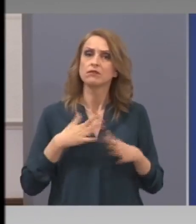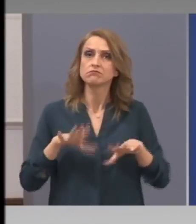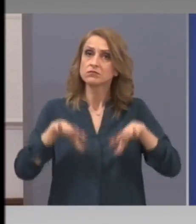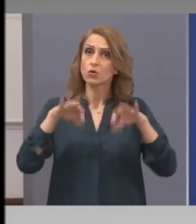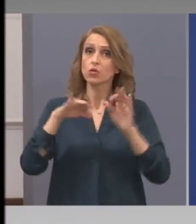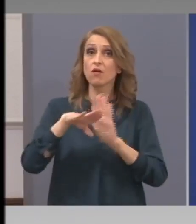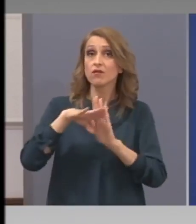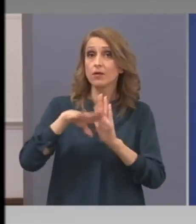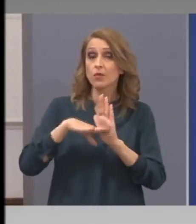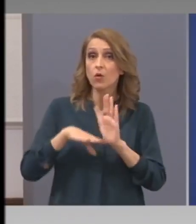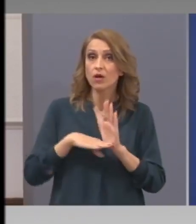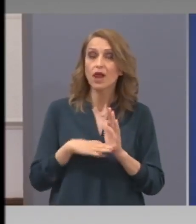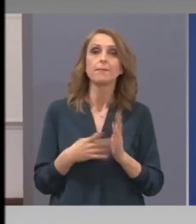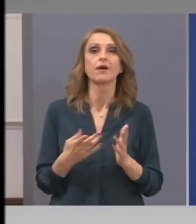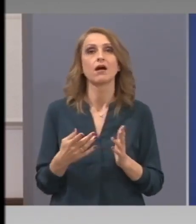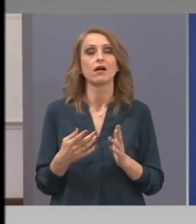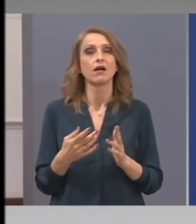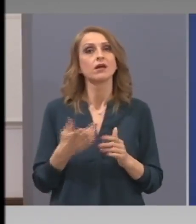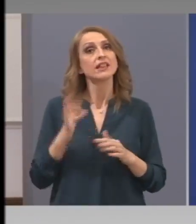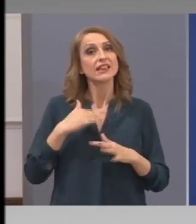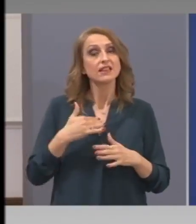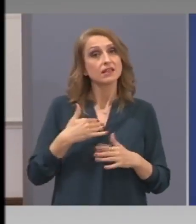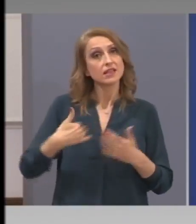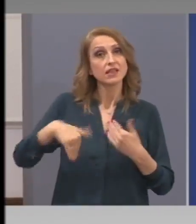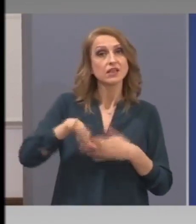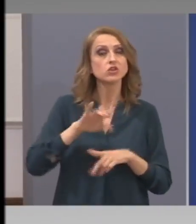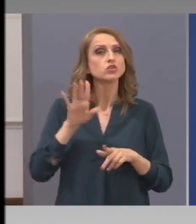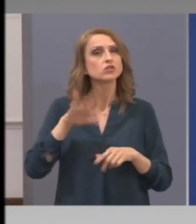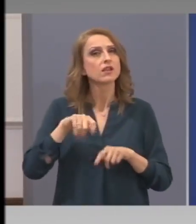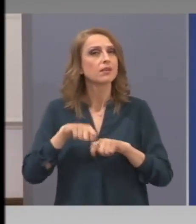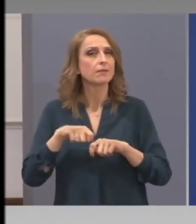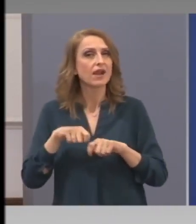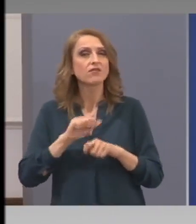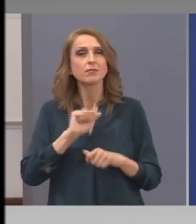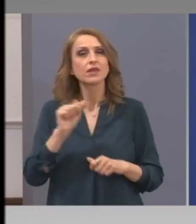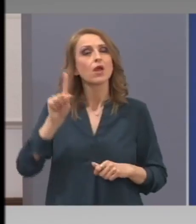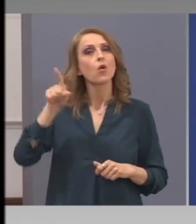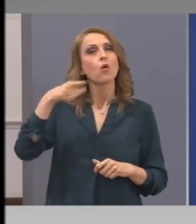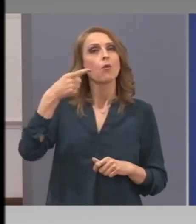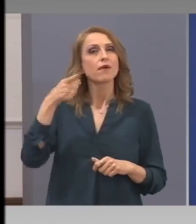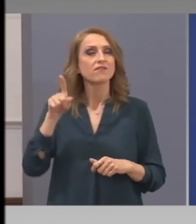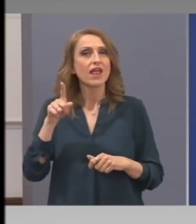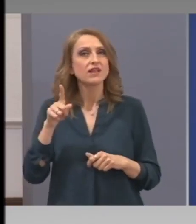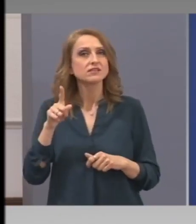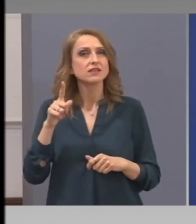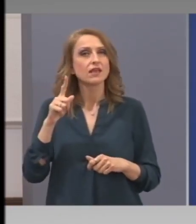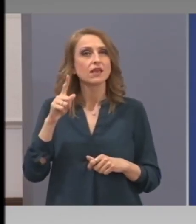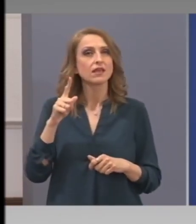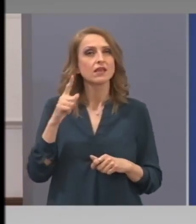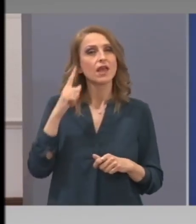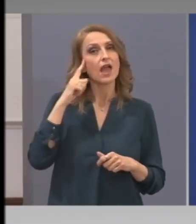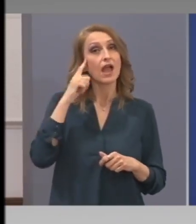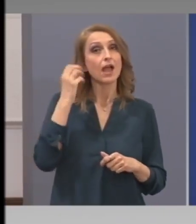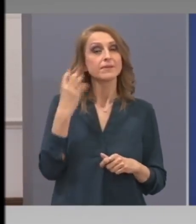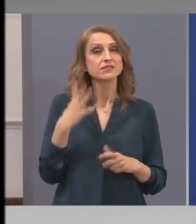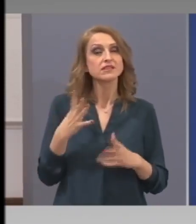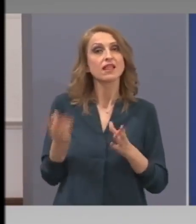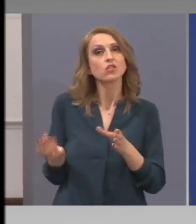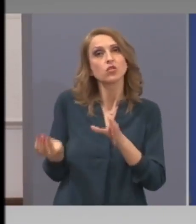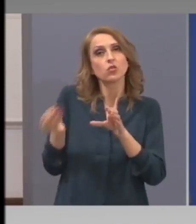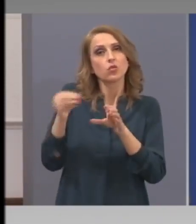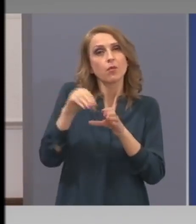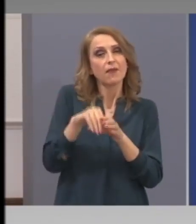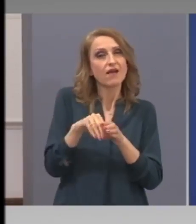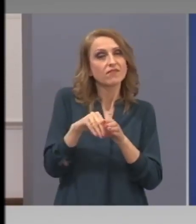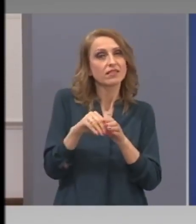програма от страна на ББРА. Ние ще укрепиме и управленски капацитет с добавене на допълнителен административен